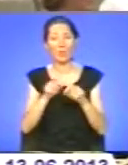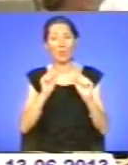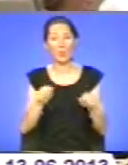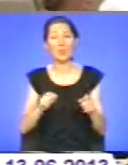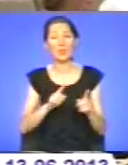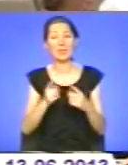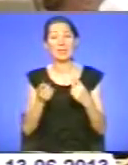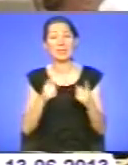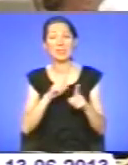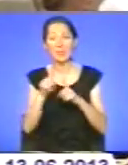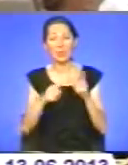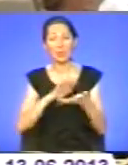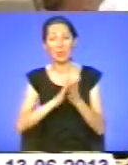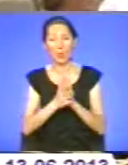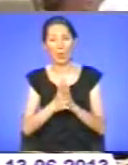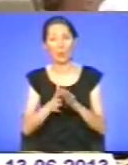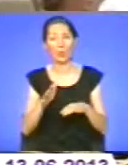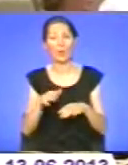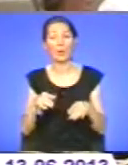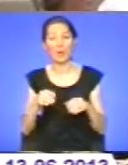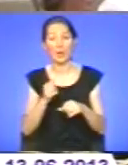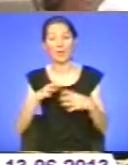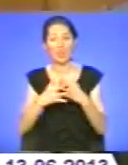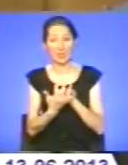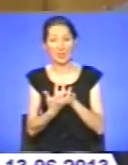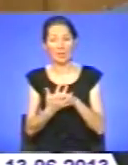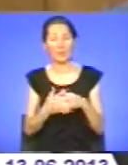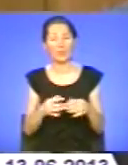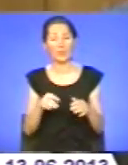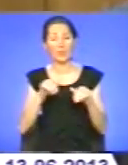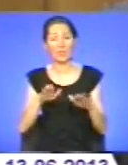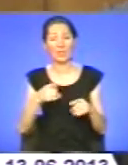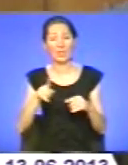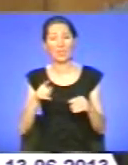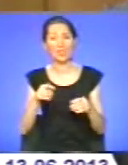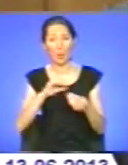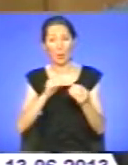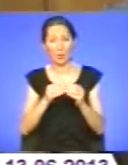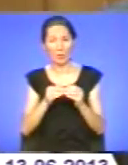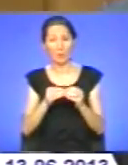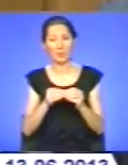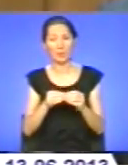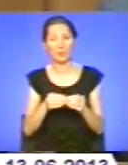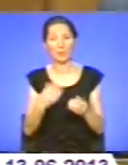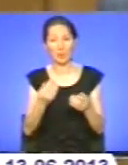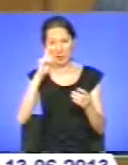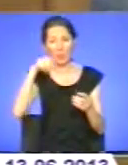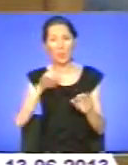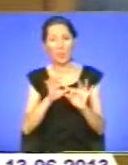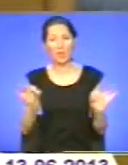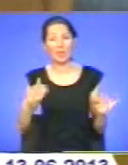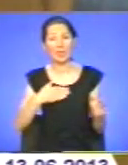вирішити інші нагальні проблеми, характерні для цих населених пунктів. Регіон у нас дотаційний, ви знаєте, це прекрасно. У нас з